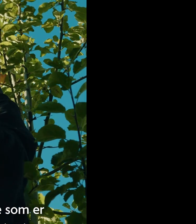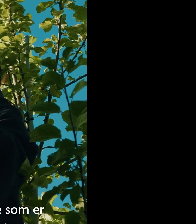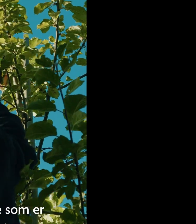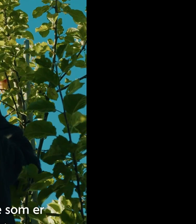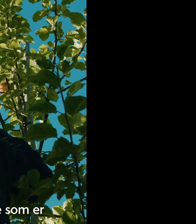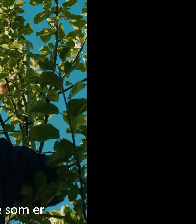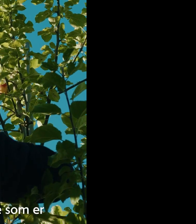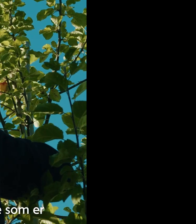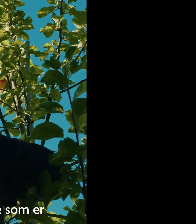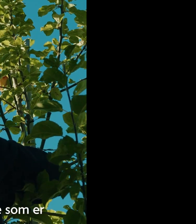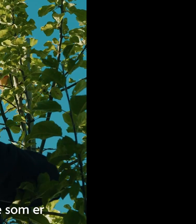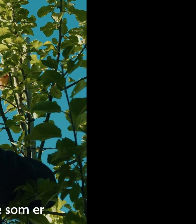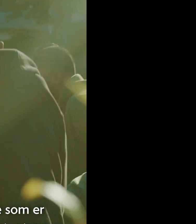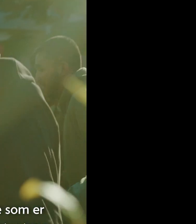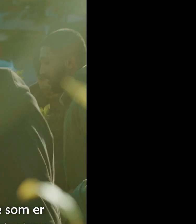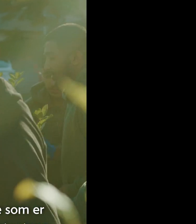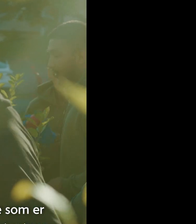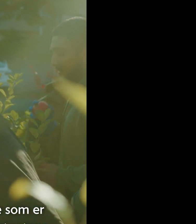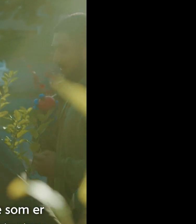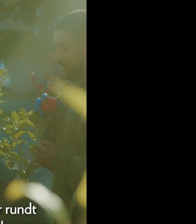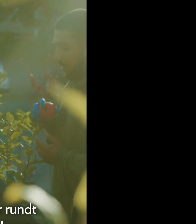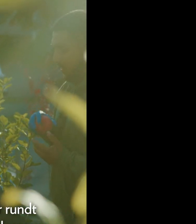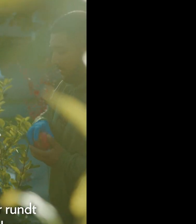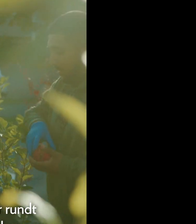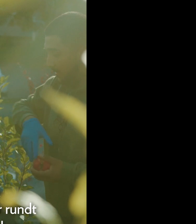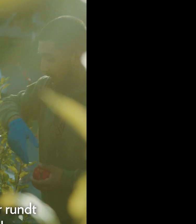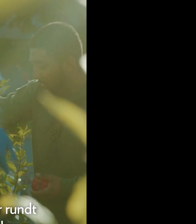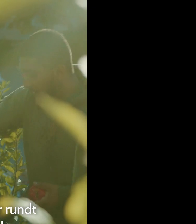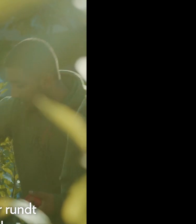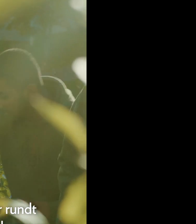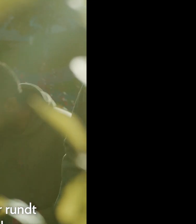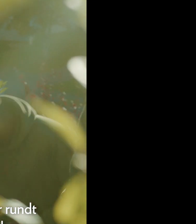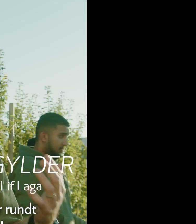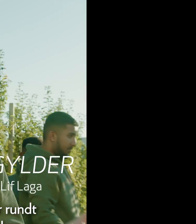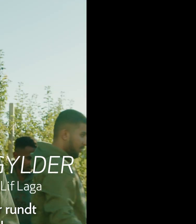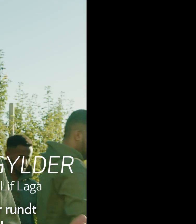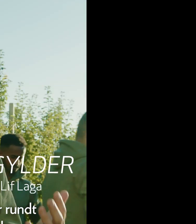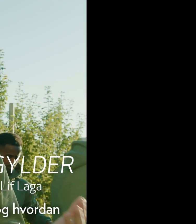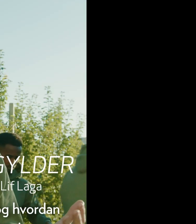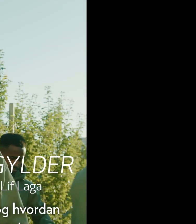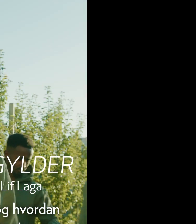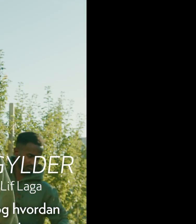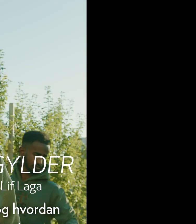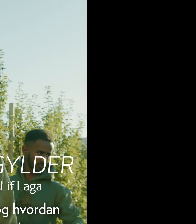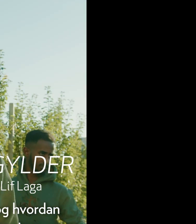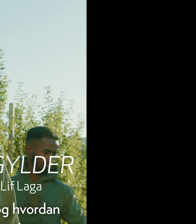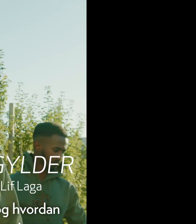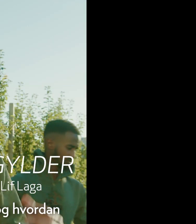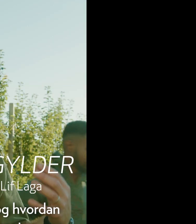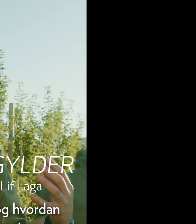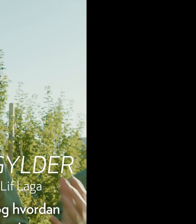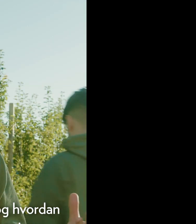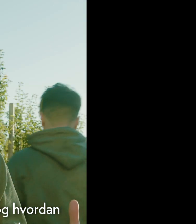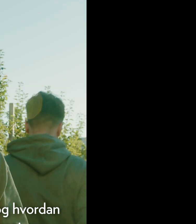trevokterne våre som er liksom spydspissen av de som planter trær og steller trær. Som reiser rundt i Oslo og lærer andre ungdom og voksne det å plante